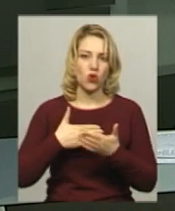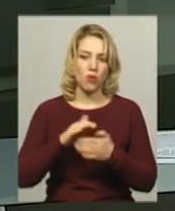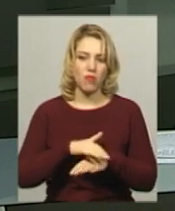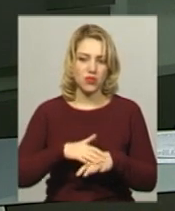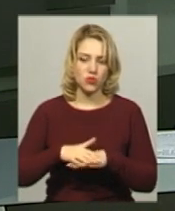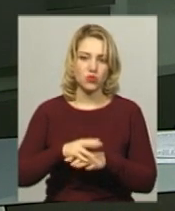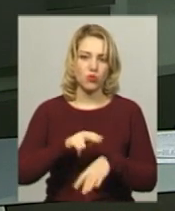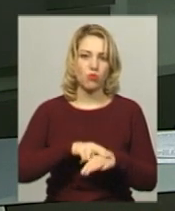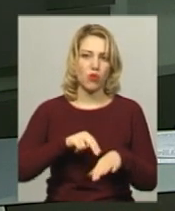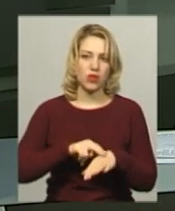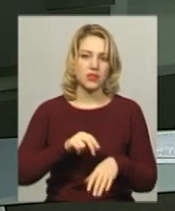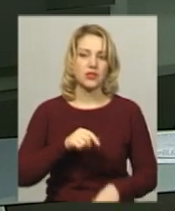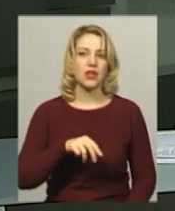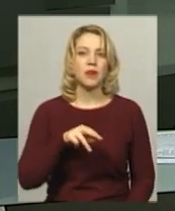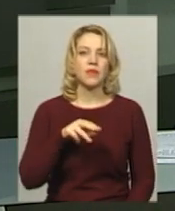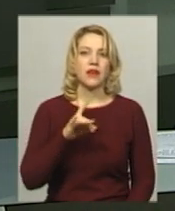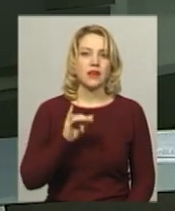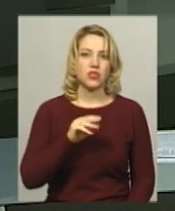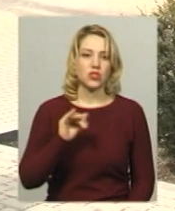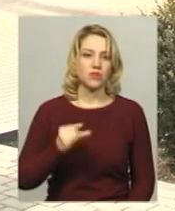поліції в Хмельницькій області Максим Рижий.